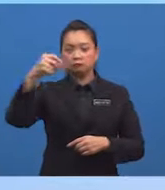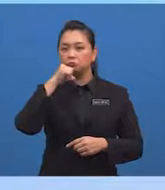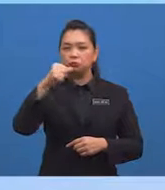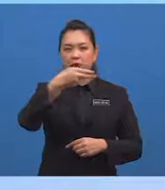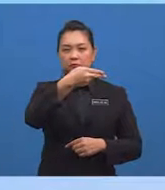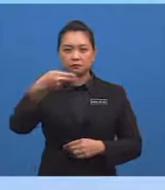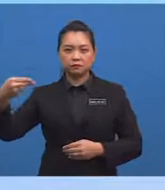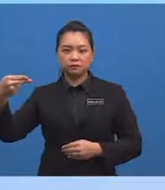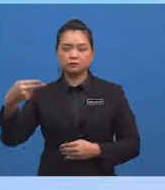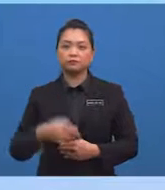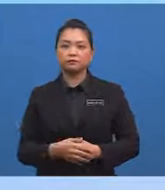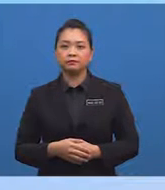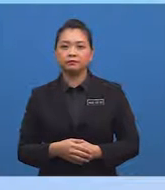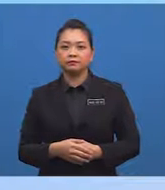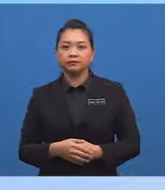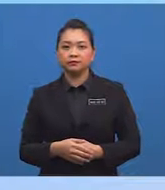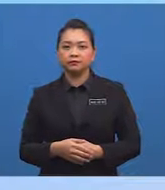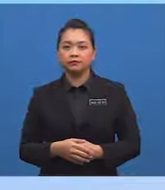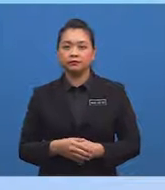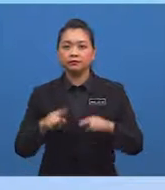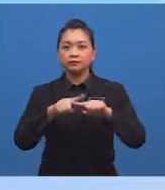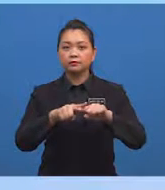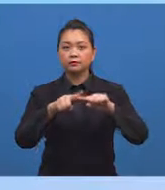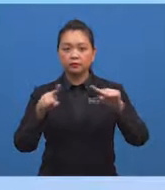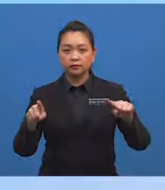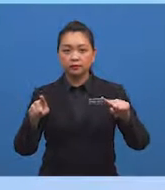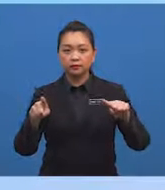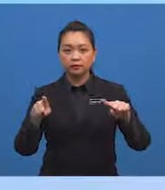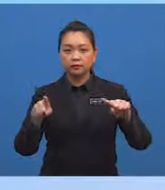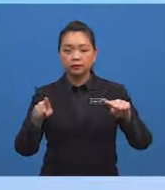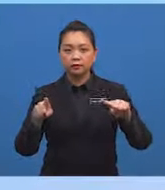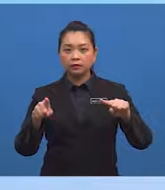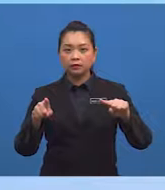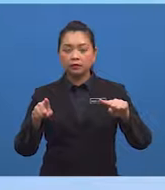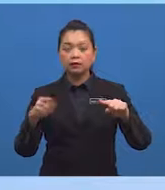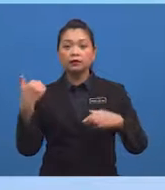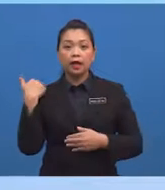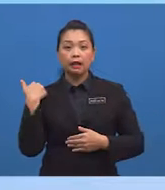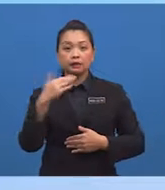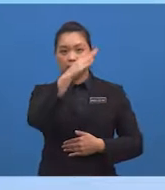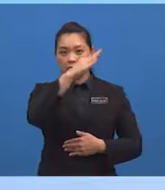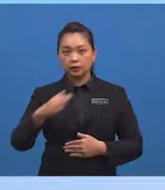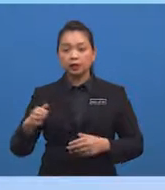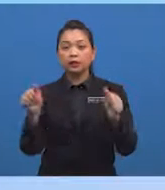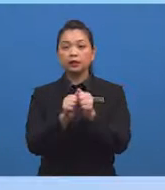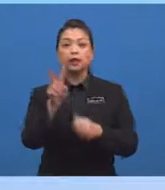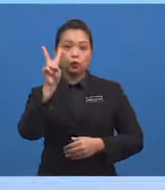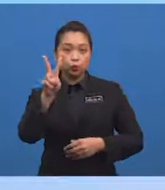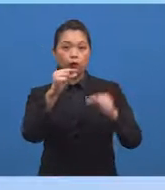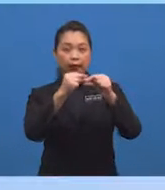Ya cikgu ju Tetapi disebabkan ianya bersilang dengan dua garis lurus